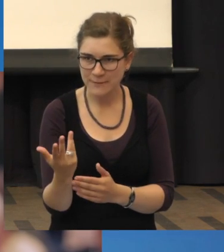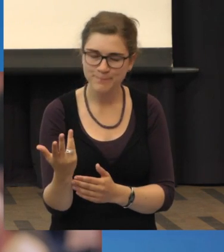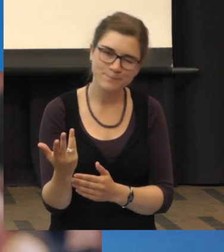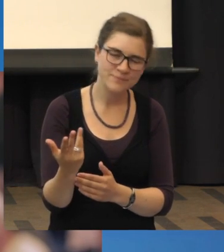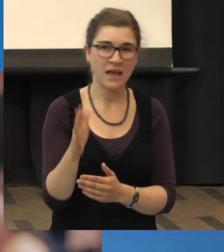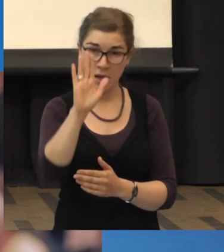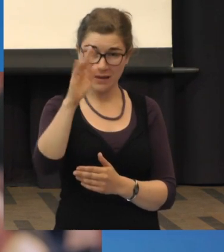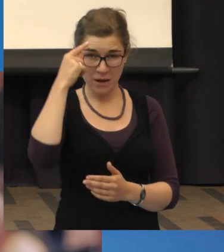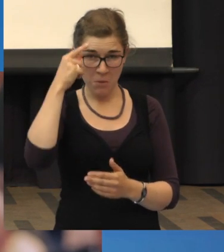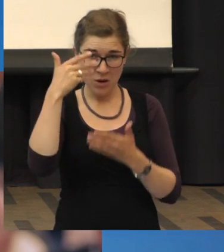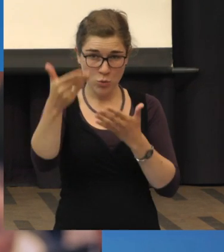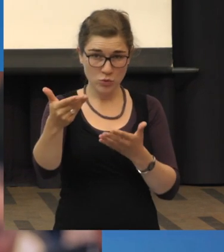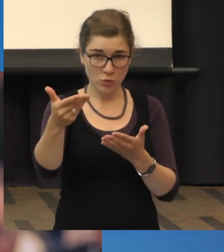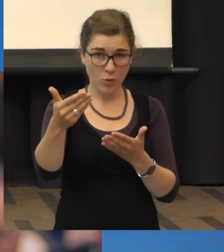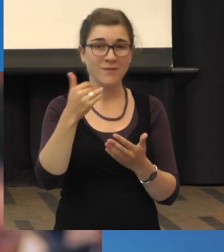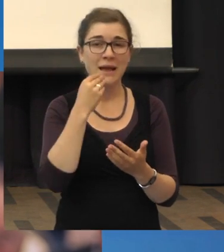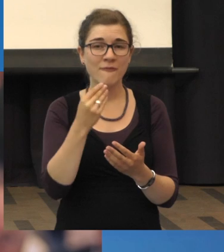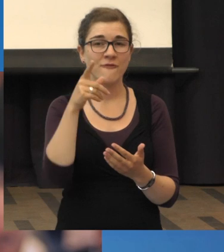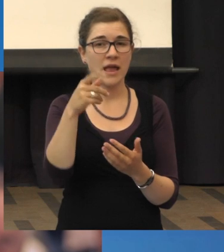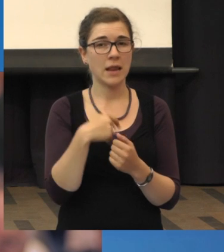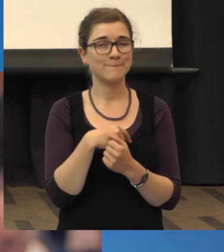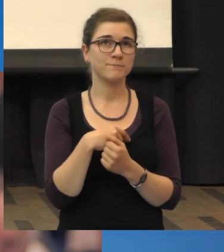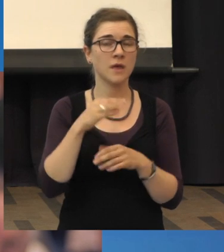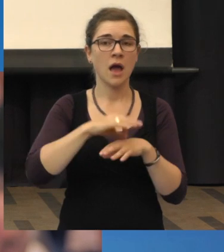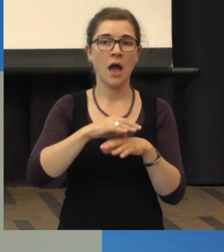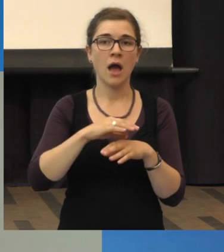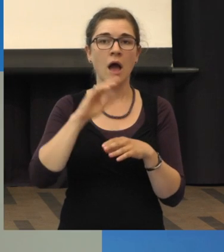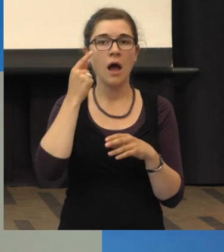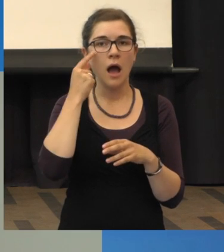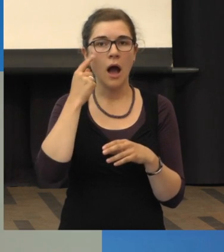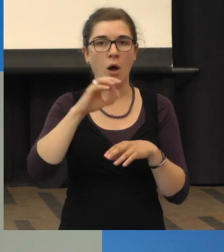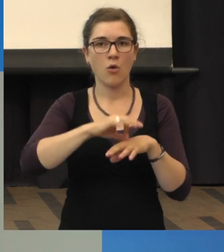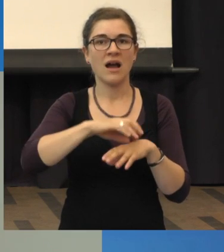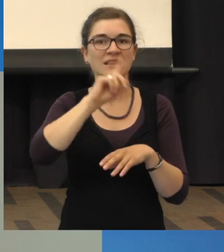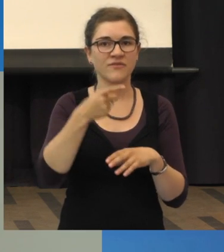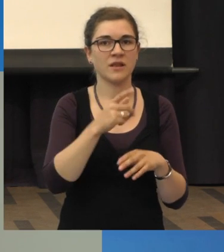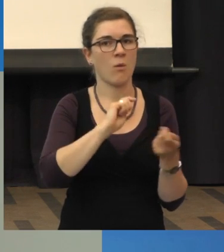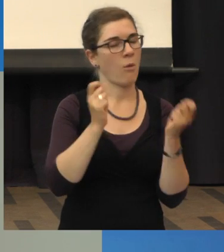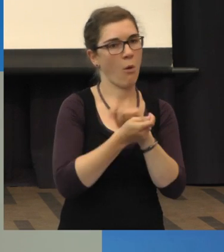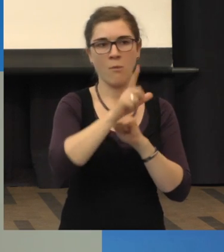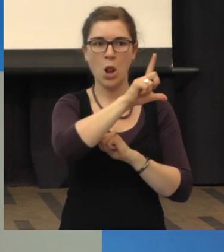würde ich als Augenarzt beim nächsten Mal Ihnen wieder Lucentis geben.